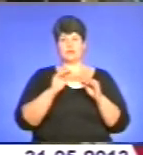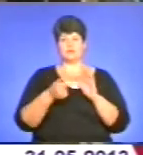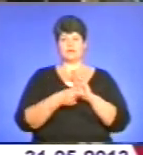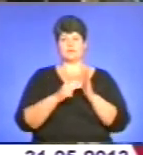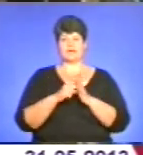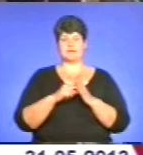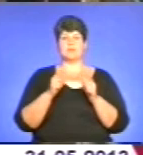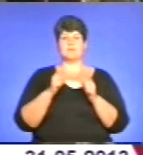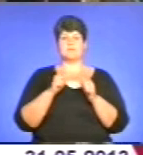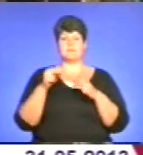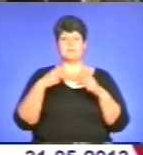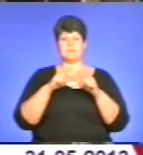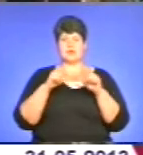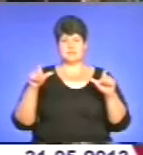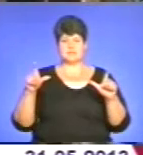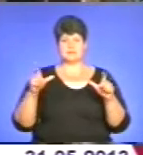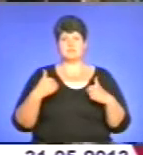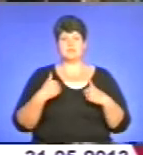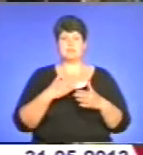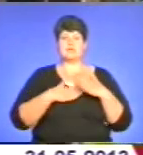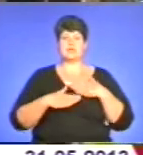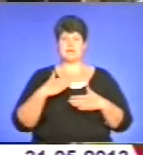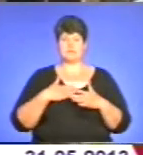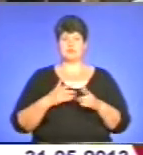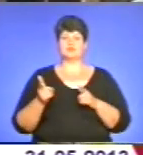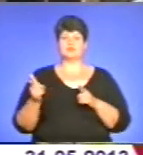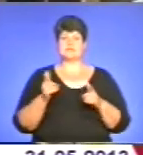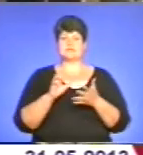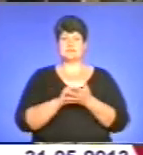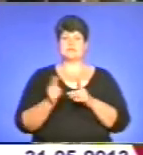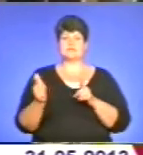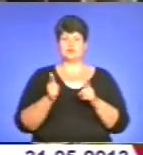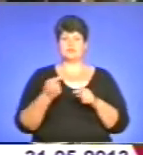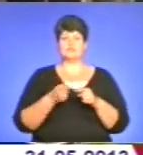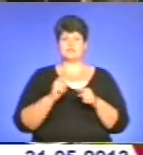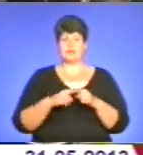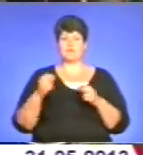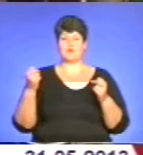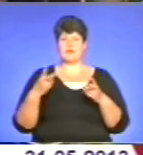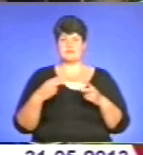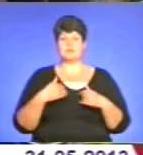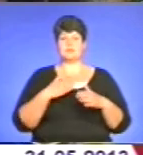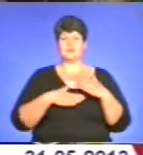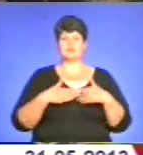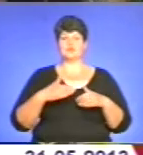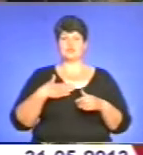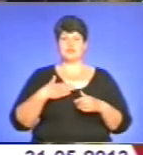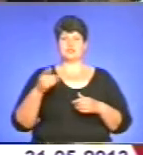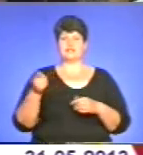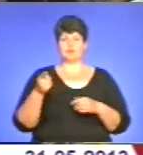саме наш заклад навчальний займається підготовкою до такої професії. Мені приємно, що наші тернопільські програмісти